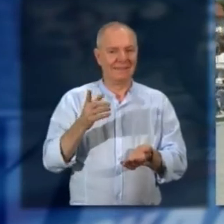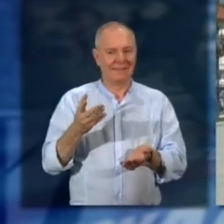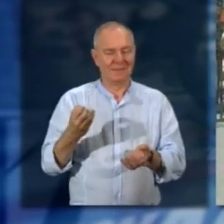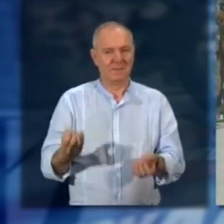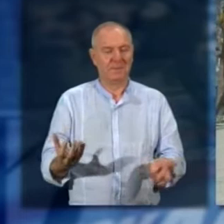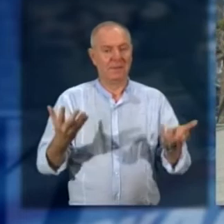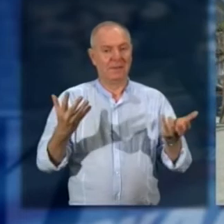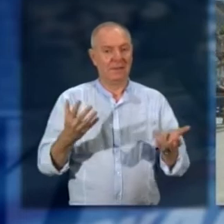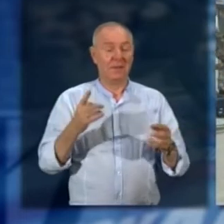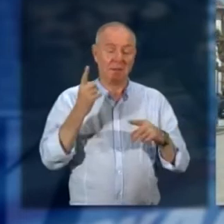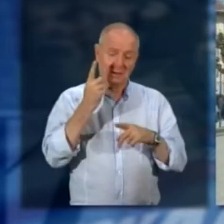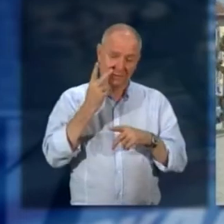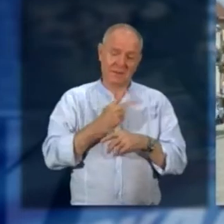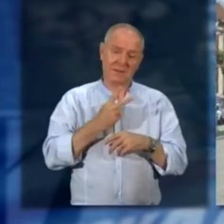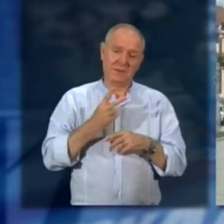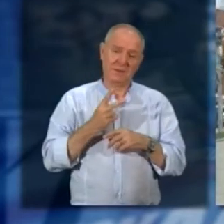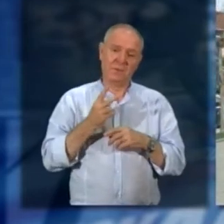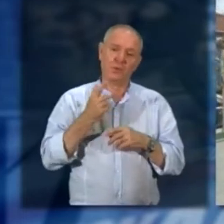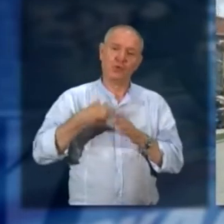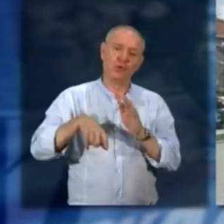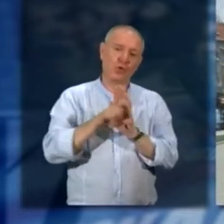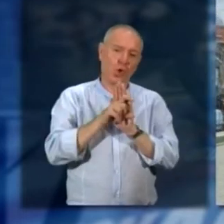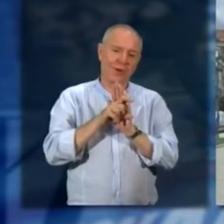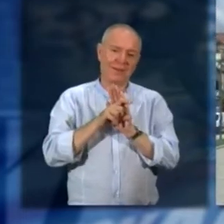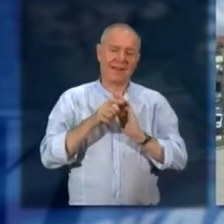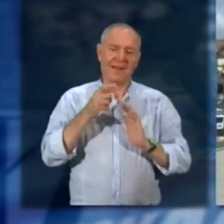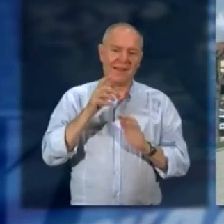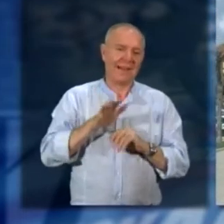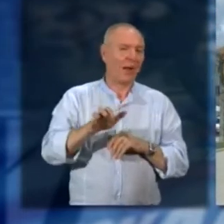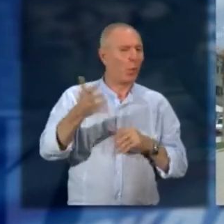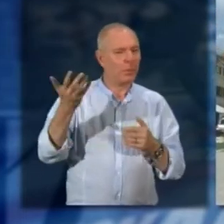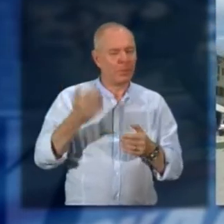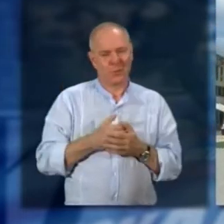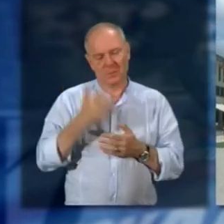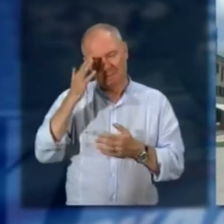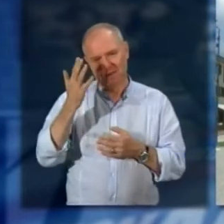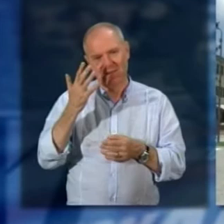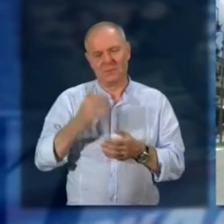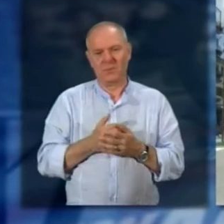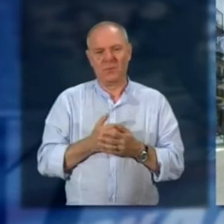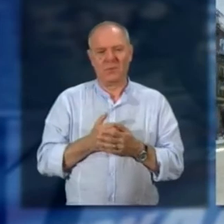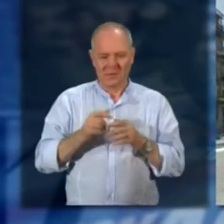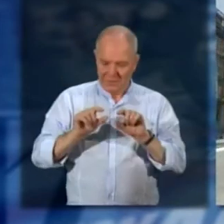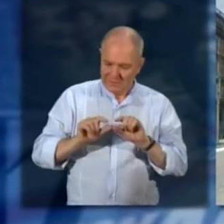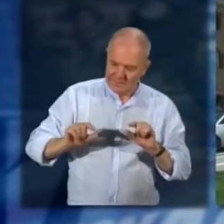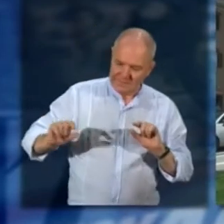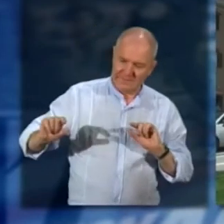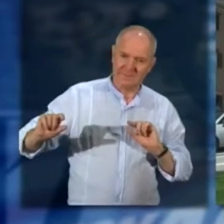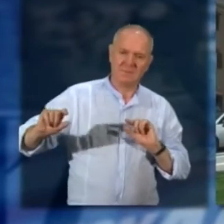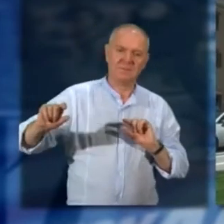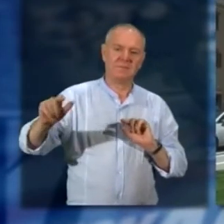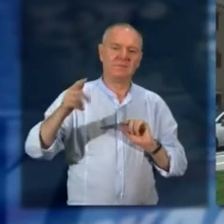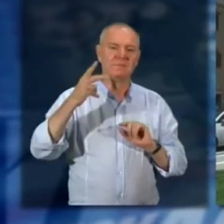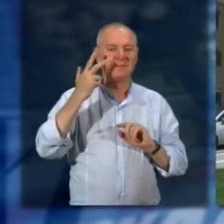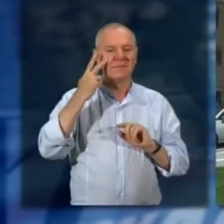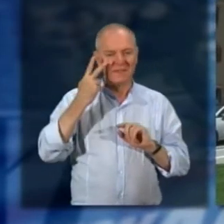con recupero anche un po' della storia perché per esempio questa diciamo cordonatura va a